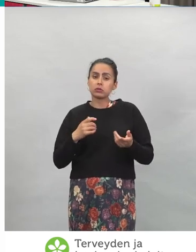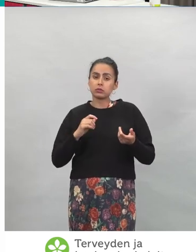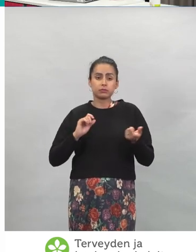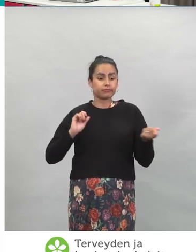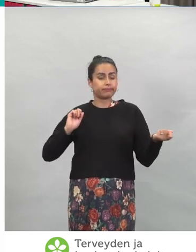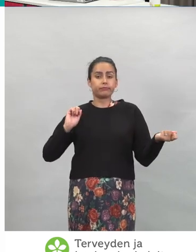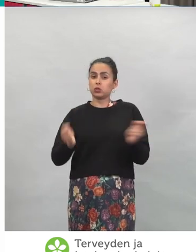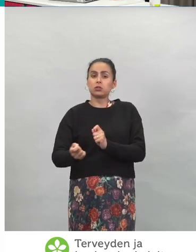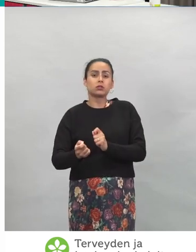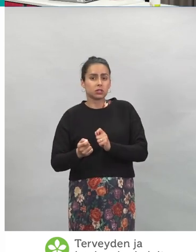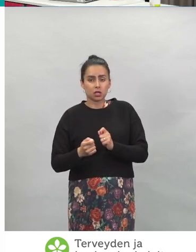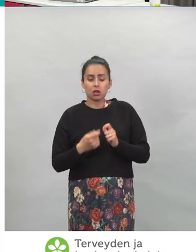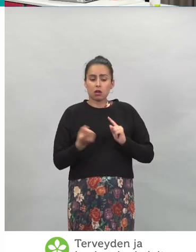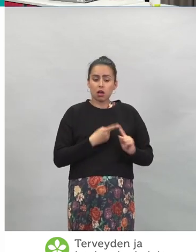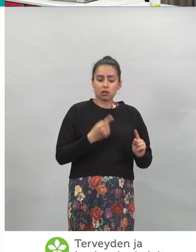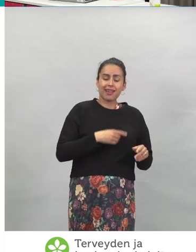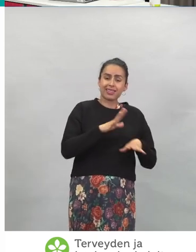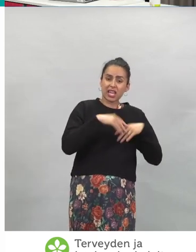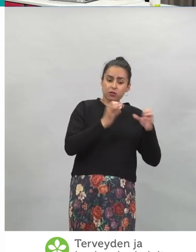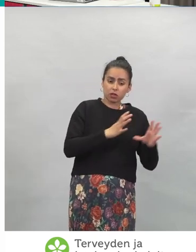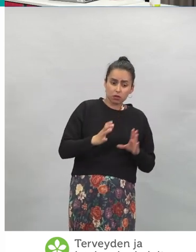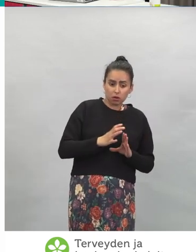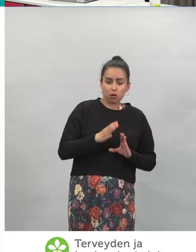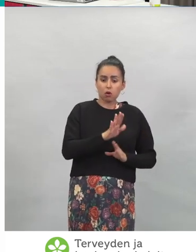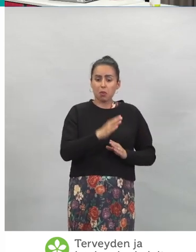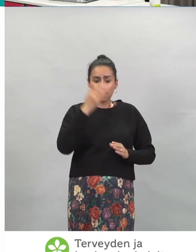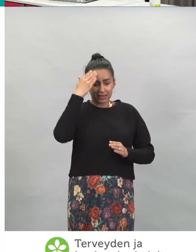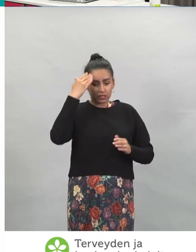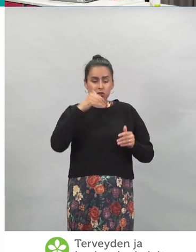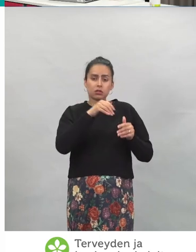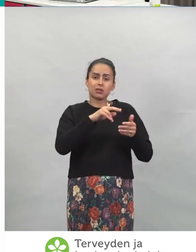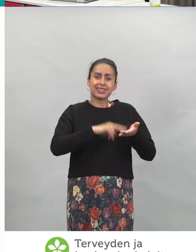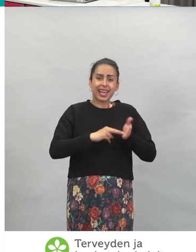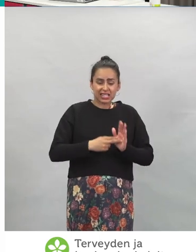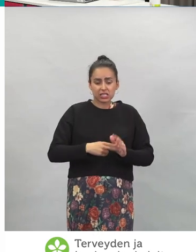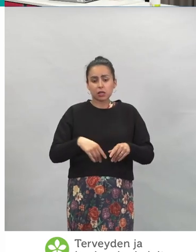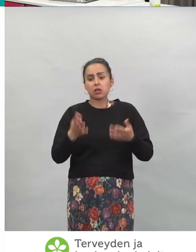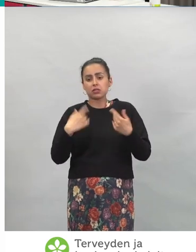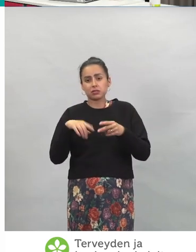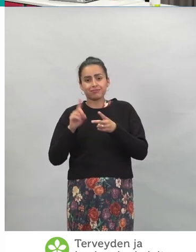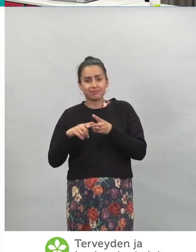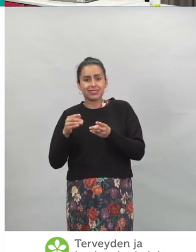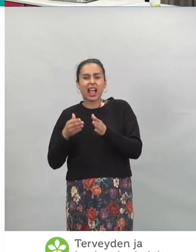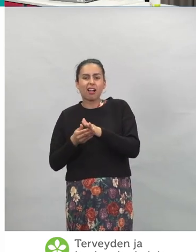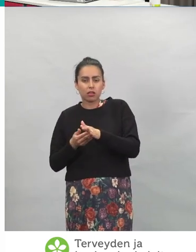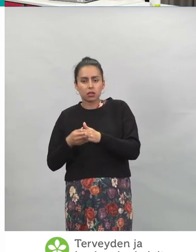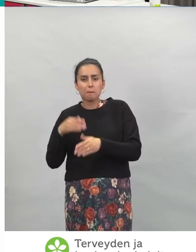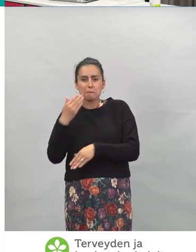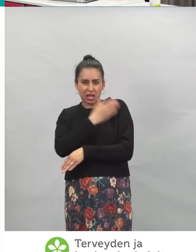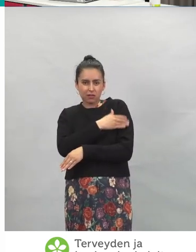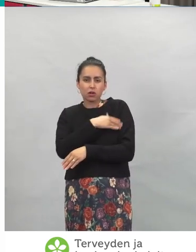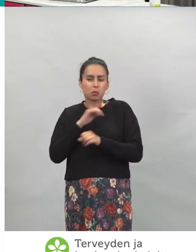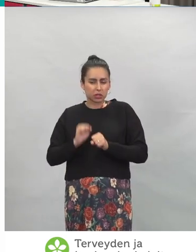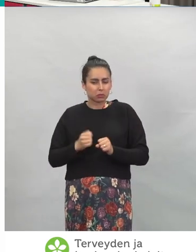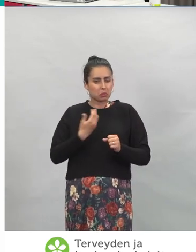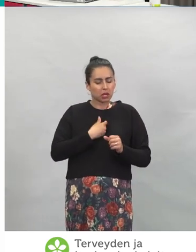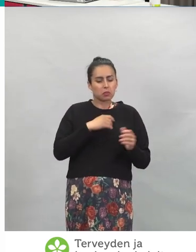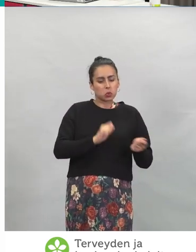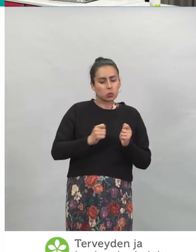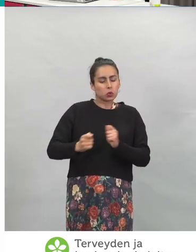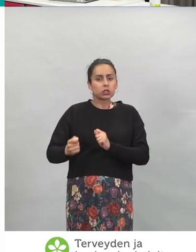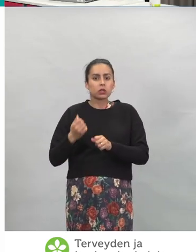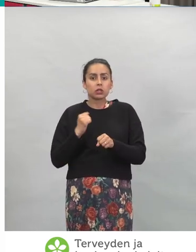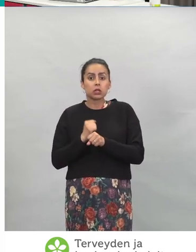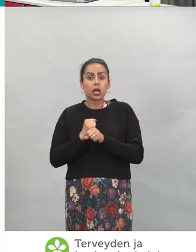Ihan tuonne terveydenhuoltoon, terveydenhuollon tietojärjestelmiin sekä sitten kantapalveluihin. Ja nyt tästä johtuen tällä